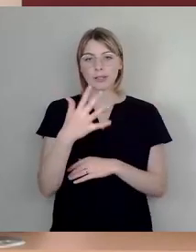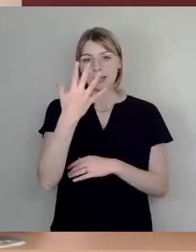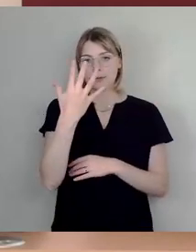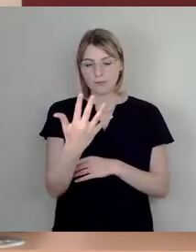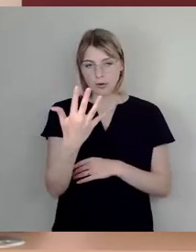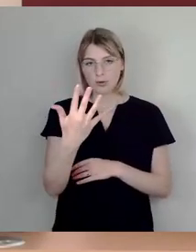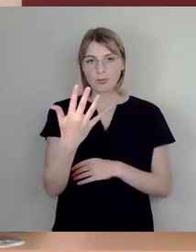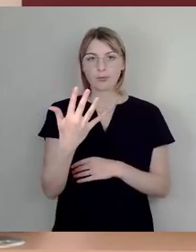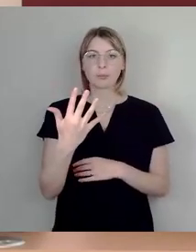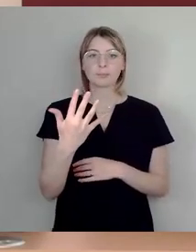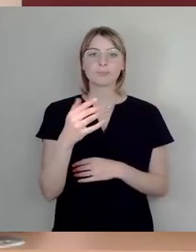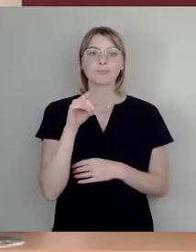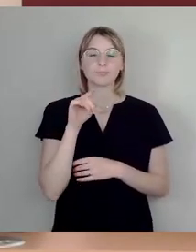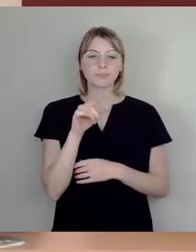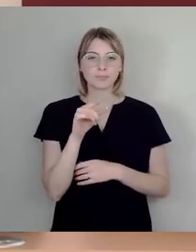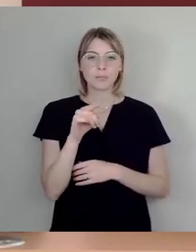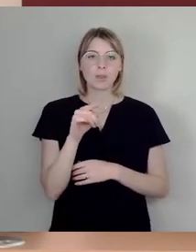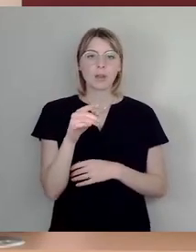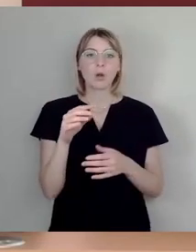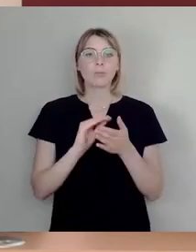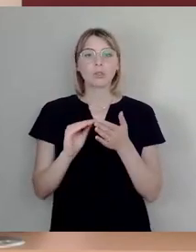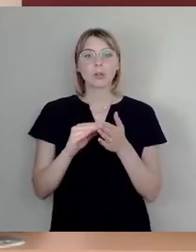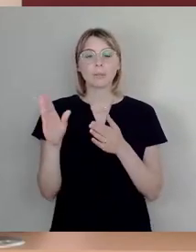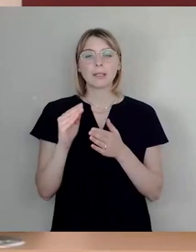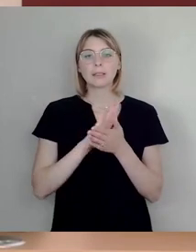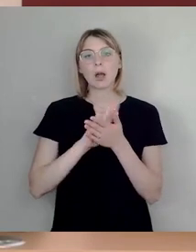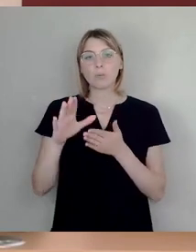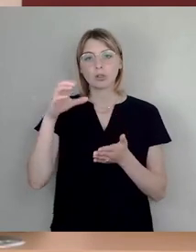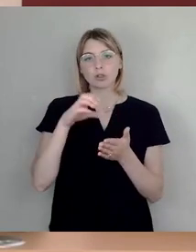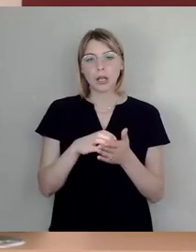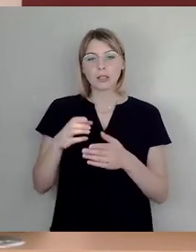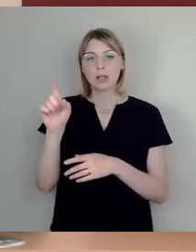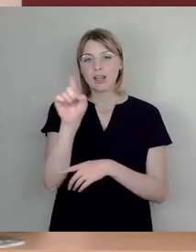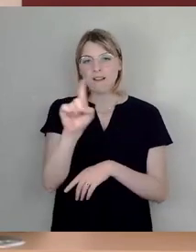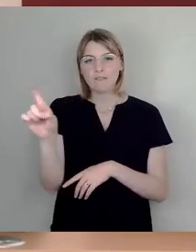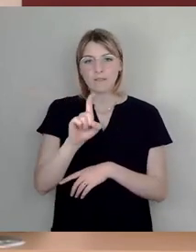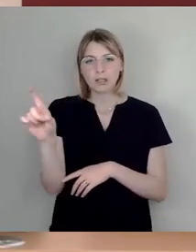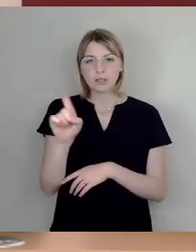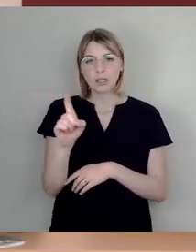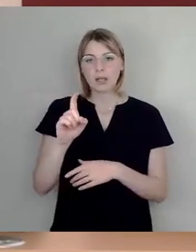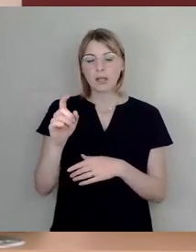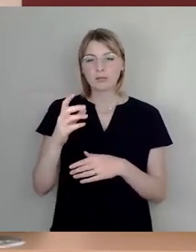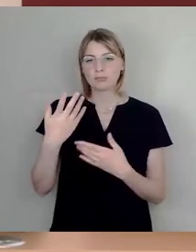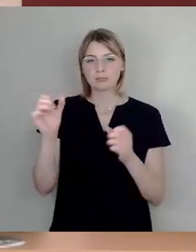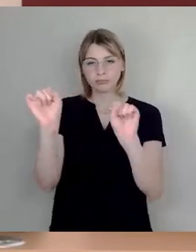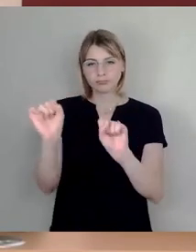Überschrieben mit Für eine saubere Stadt Graffiti-Schmierereien beseitigen, einreicher ist hier die CDU-Fraktion. Herr Dr. Preunz, bitte.